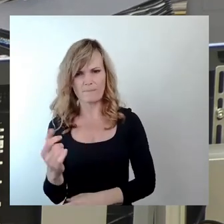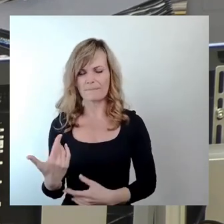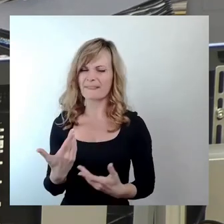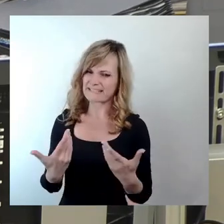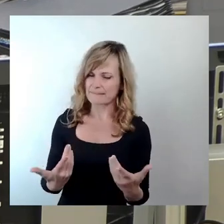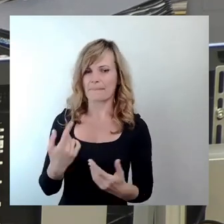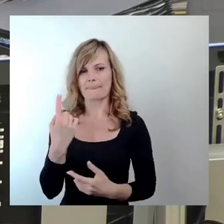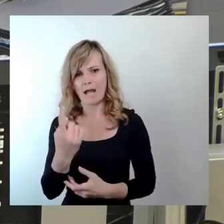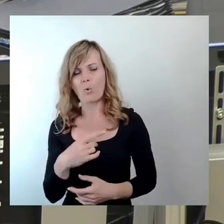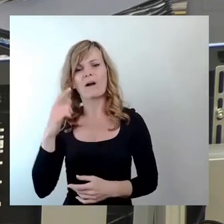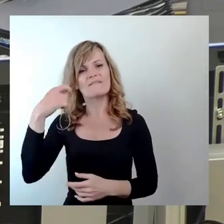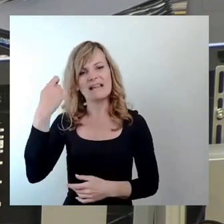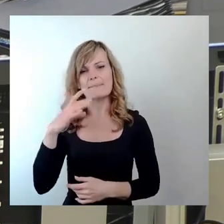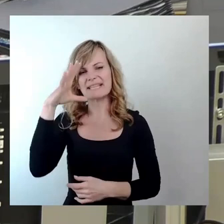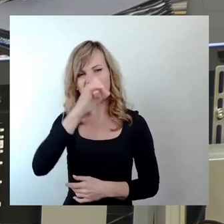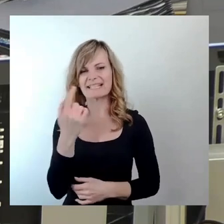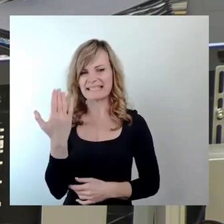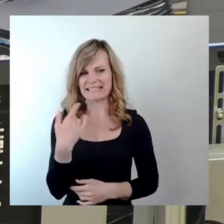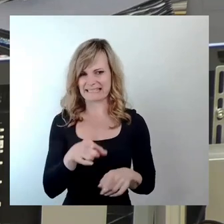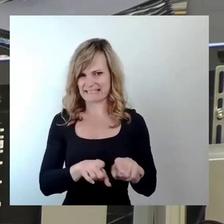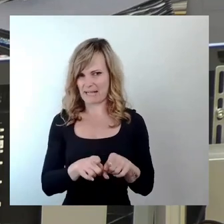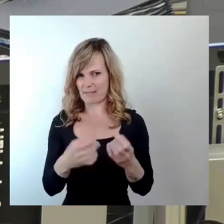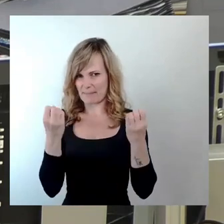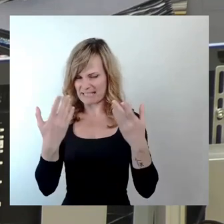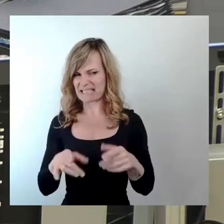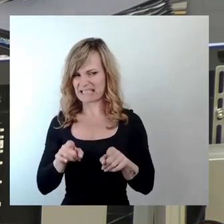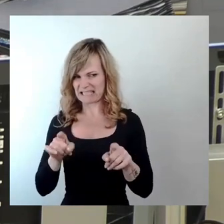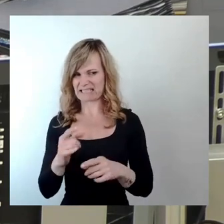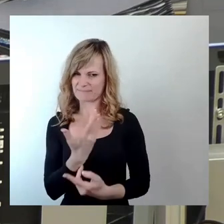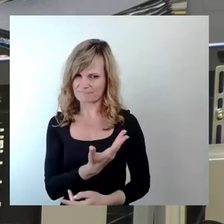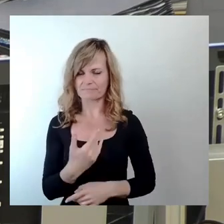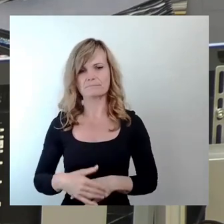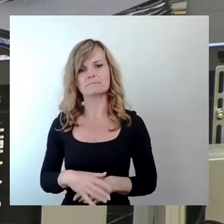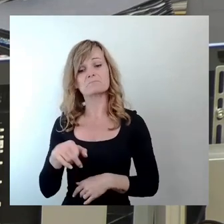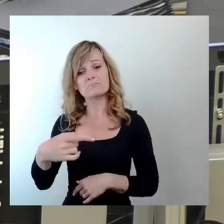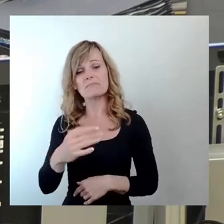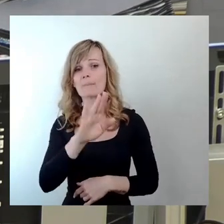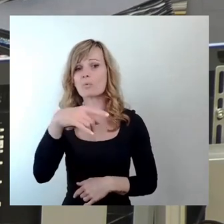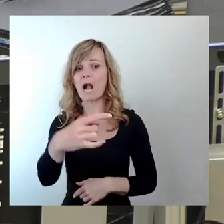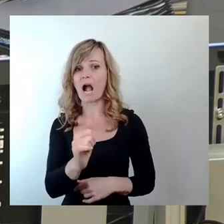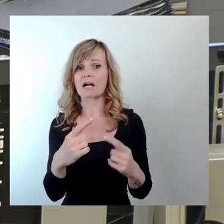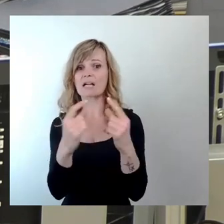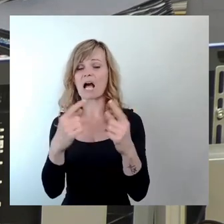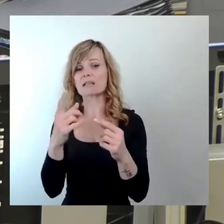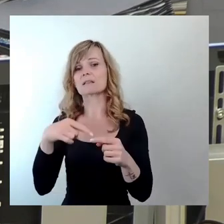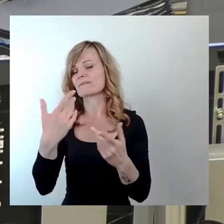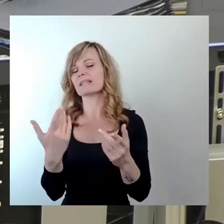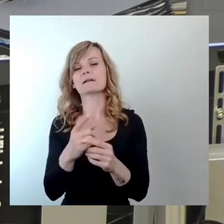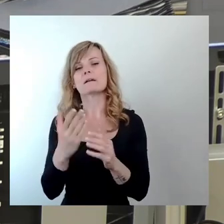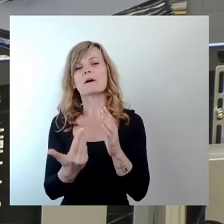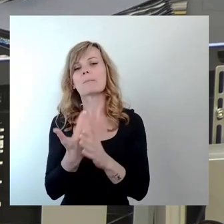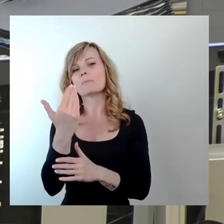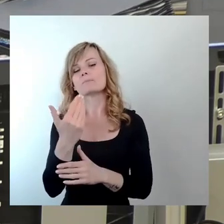Filmnächten. Mit Blick auf die Buga, ich denke, da werden die Karten in den nächsten Jahren neu gemischt. Man wird sehen in dem